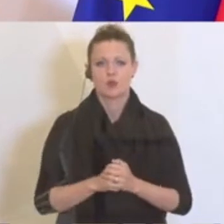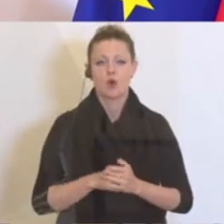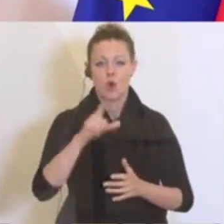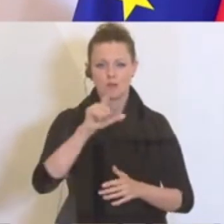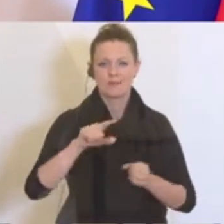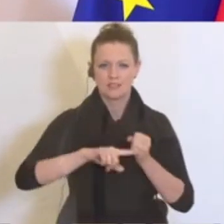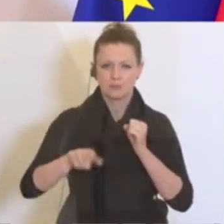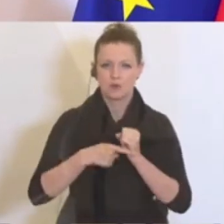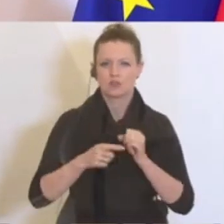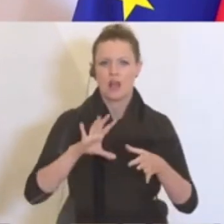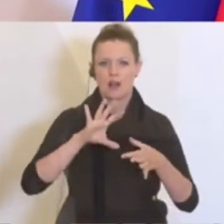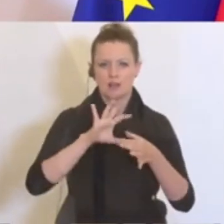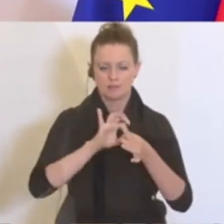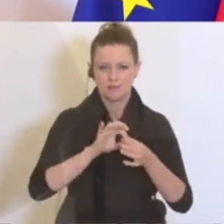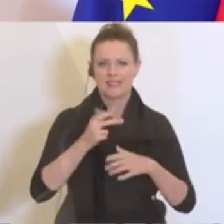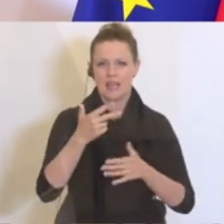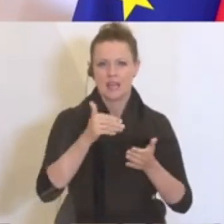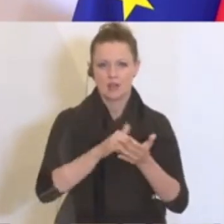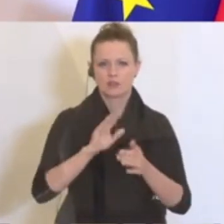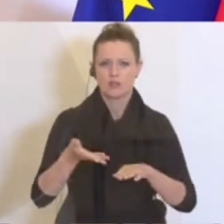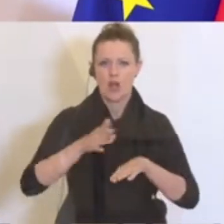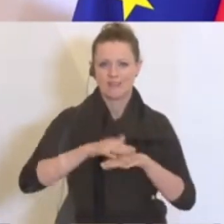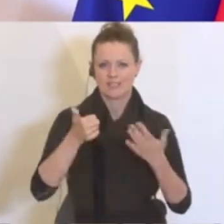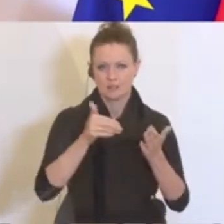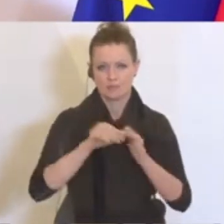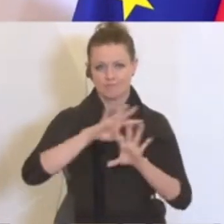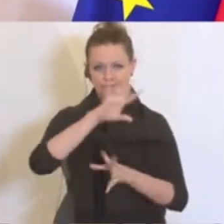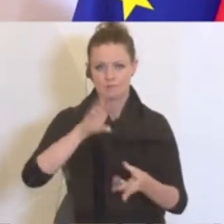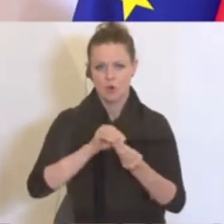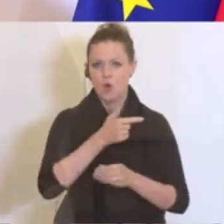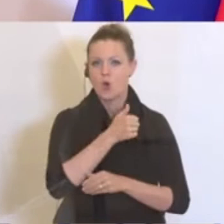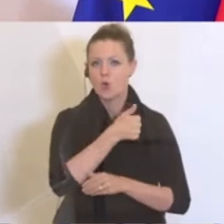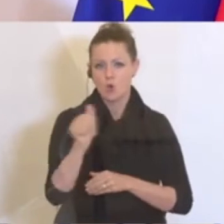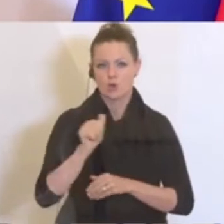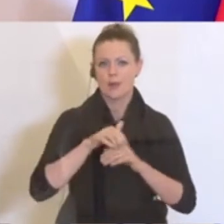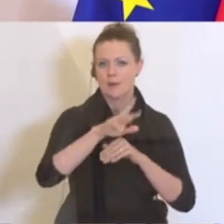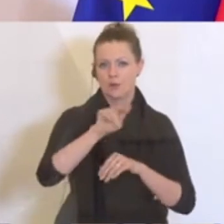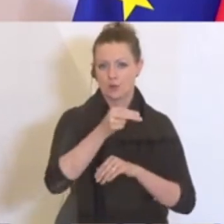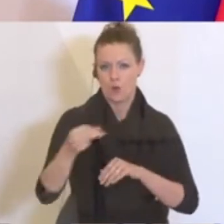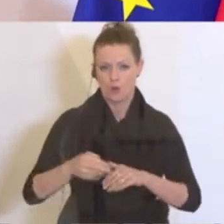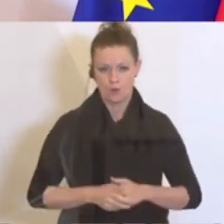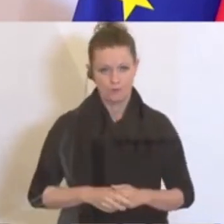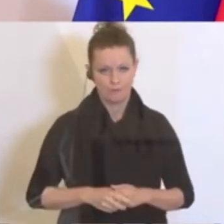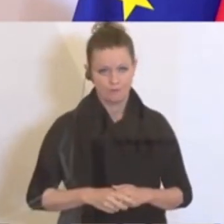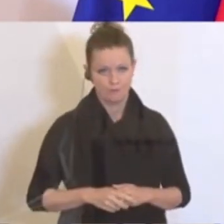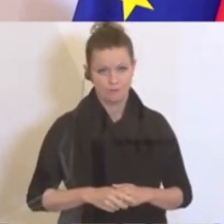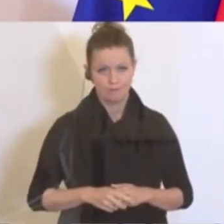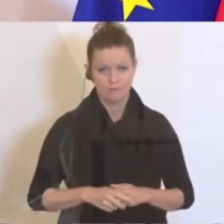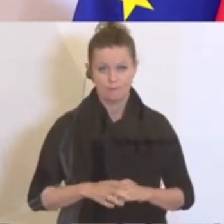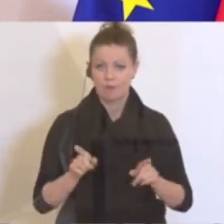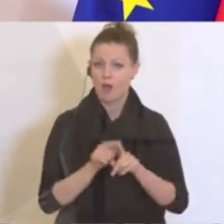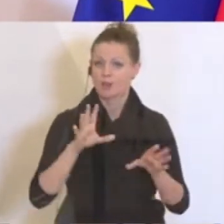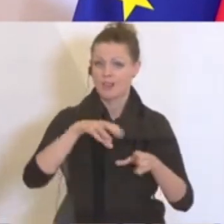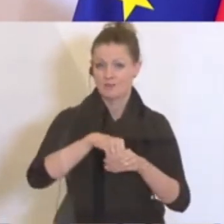Mindestpauschale von 3.000 auf 6.000 Euro. Gesamtvolumen circa 100 Millionen Euro. Darin